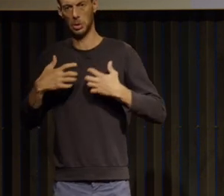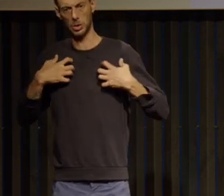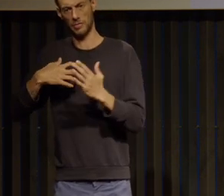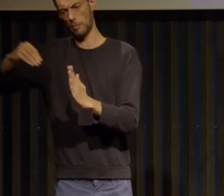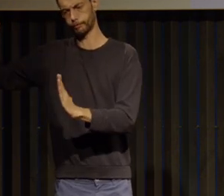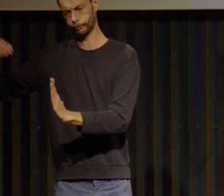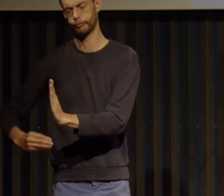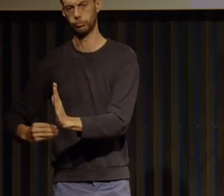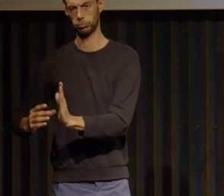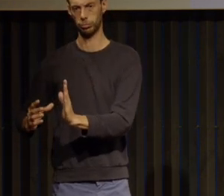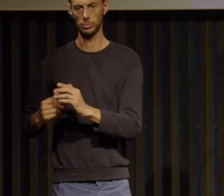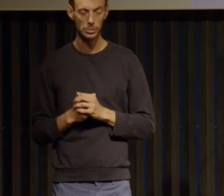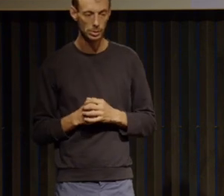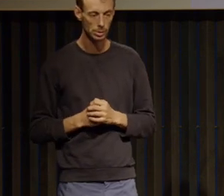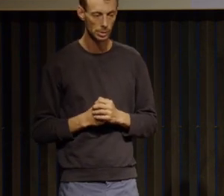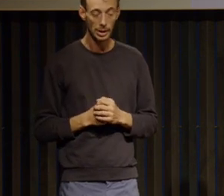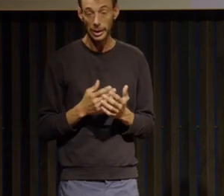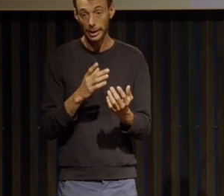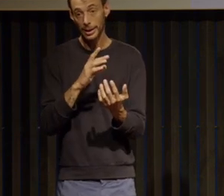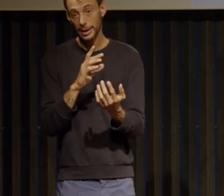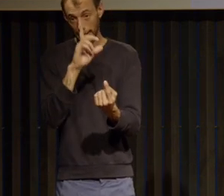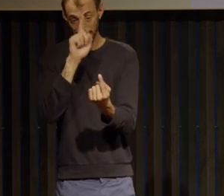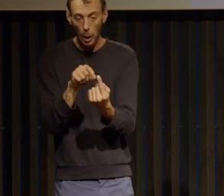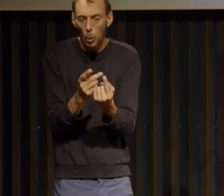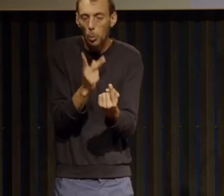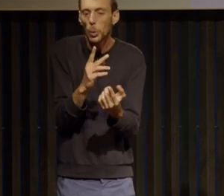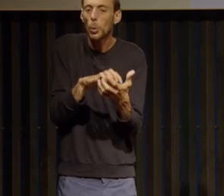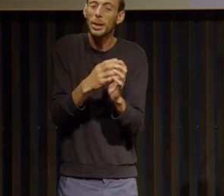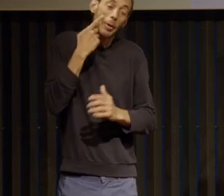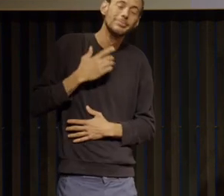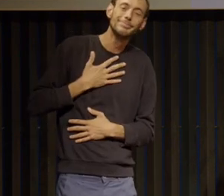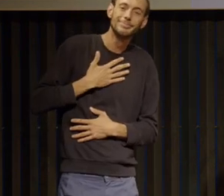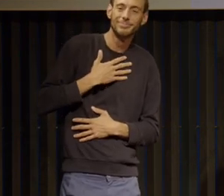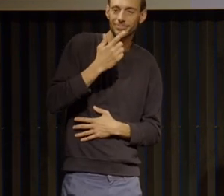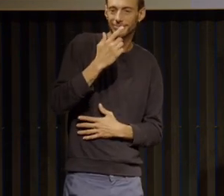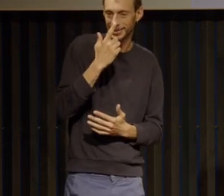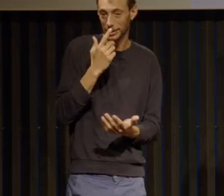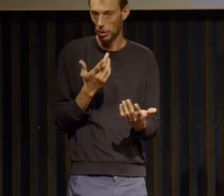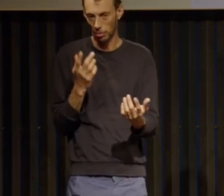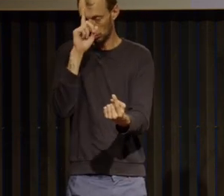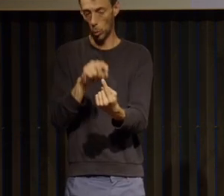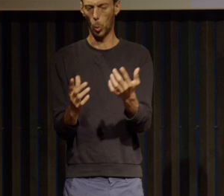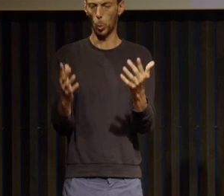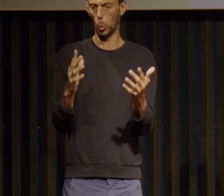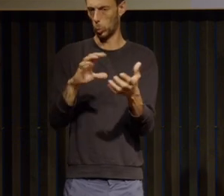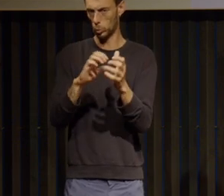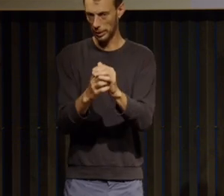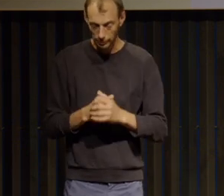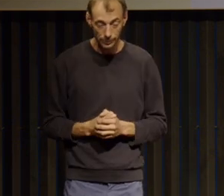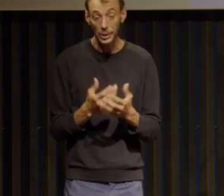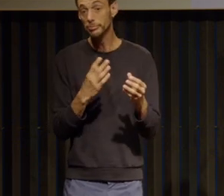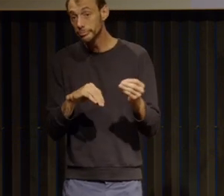qui à mon sens me semblent les questions les plus complexes et puis des petits encarts témoignages aussi où là je vais vraiment